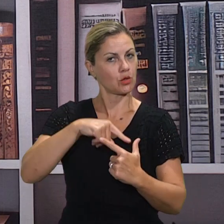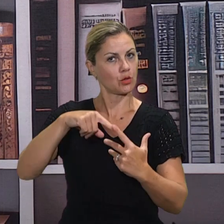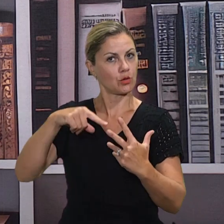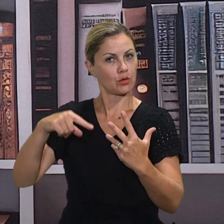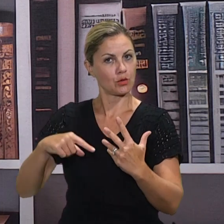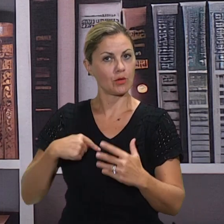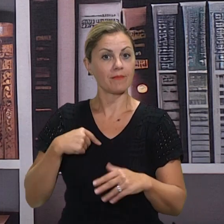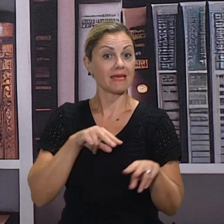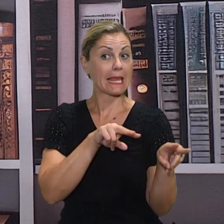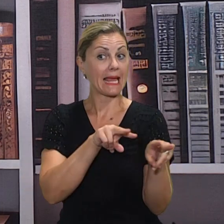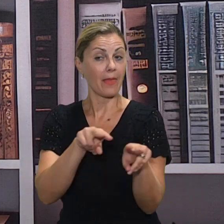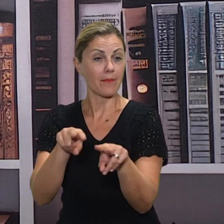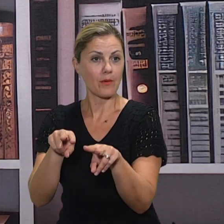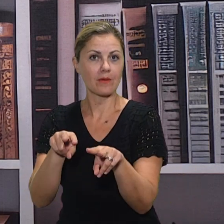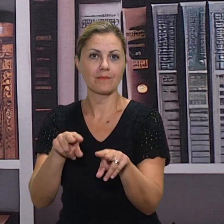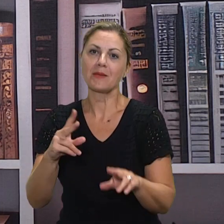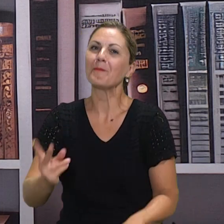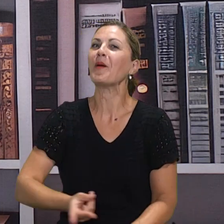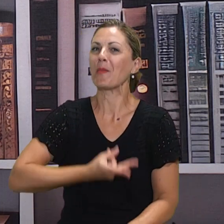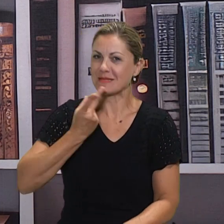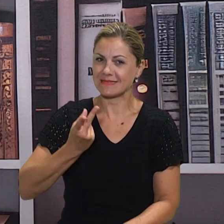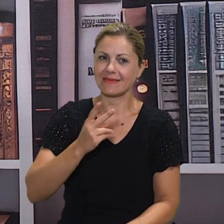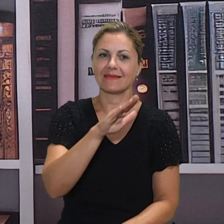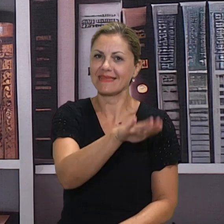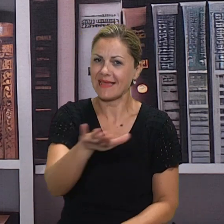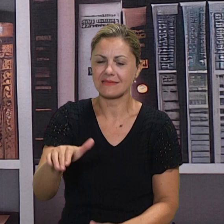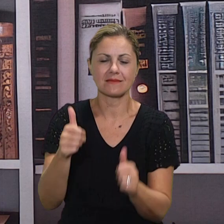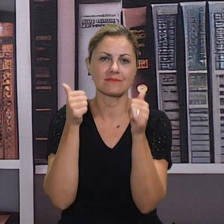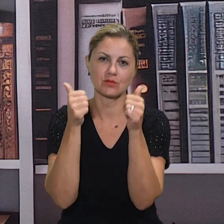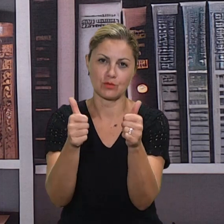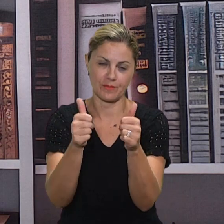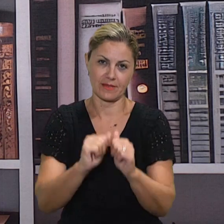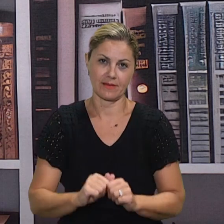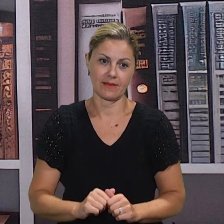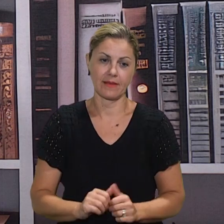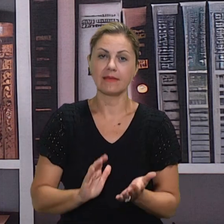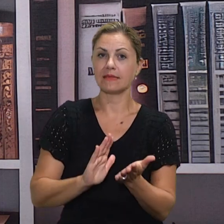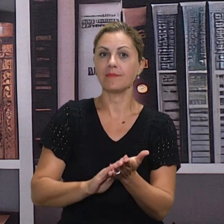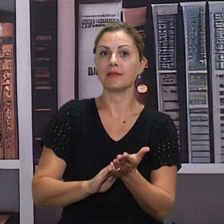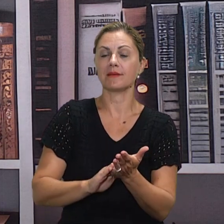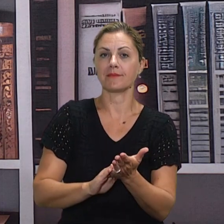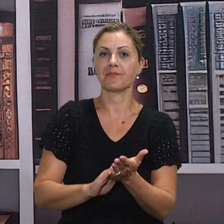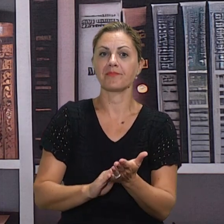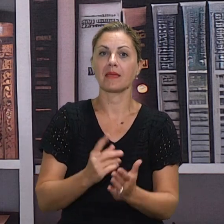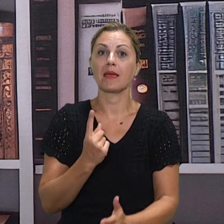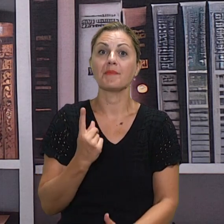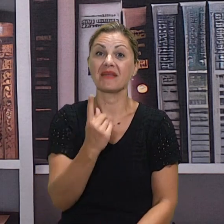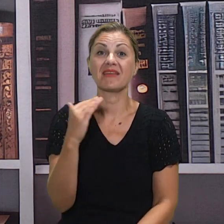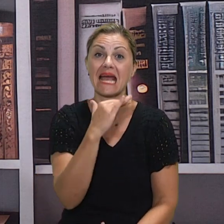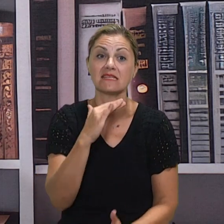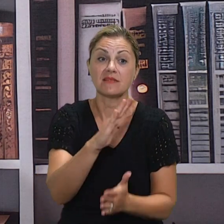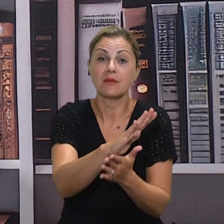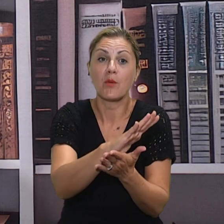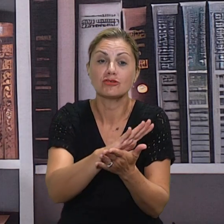se sluša i možemo uistinu kao škola biti ponosni na to. A isto tako, pet vraćamo se u prve razrede. Poštujemo se